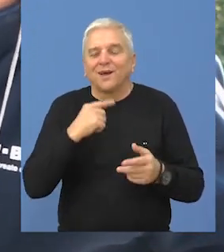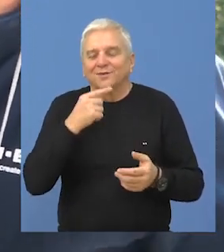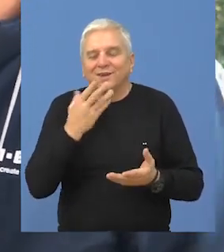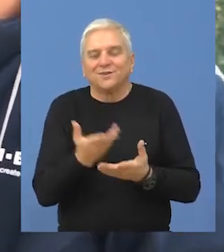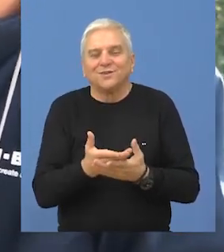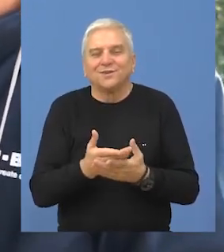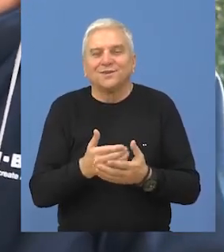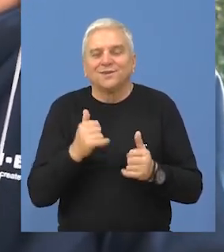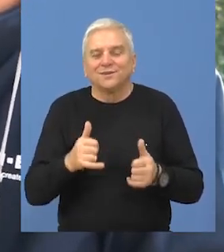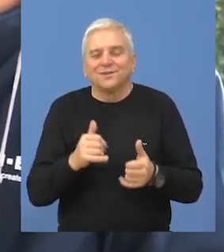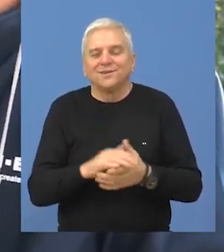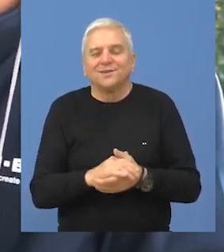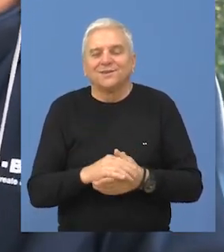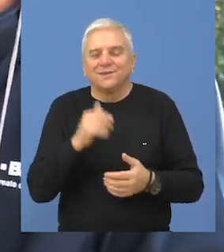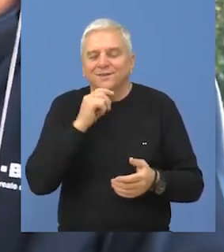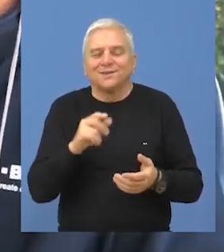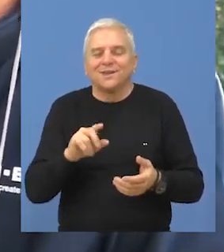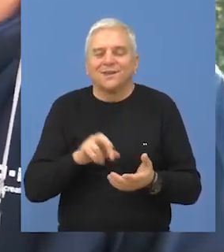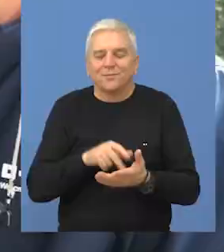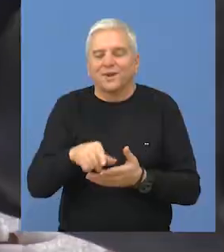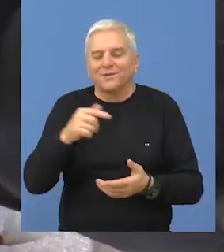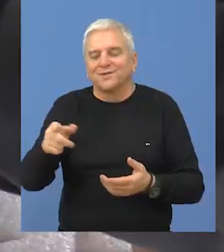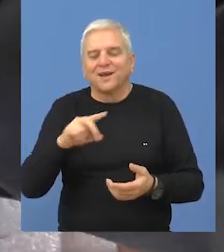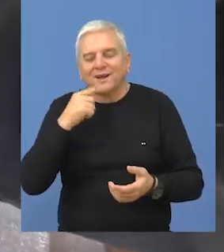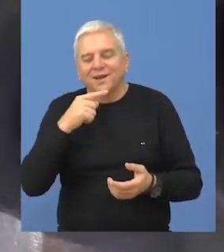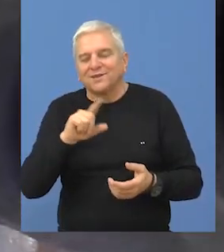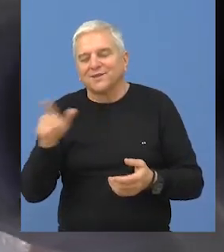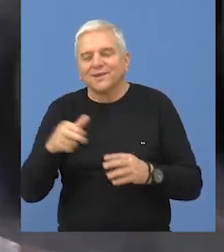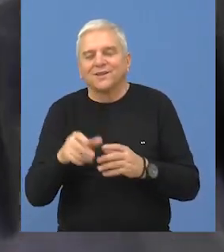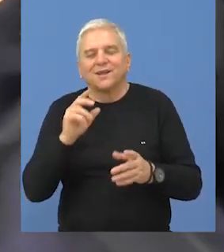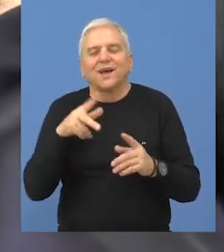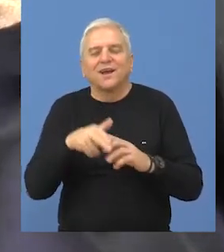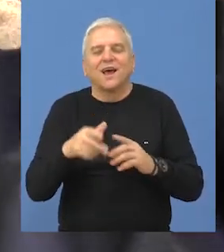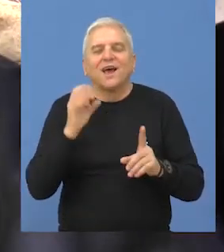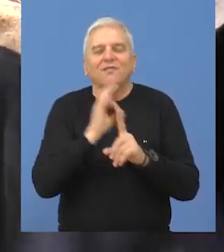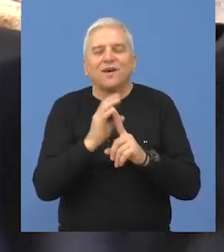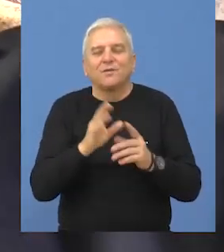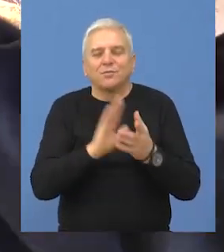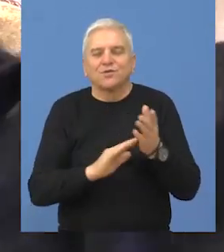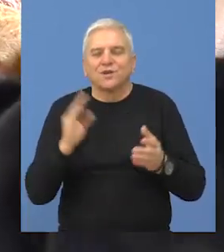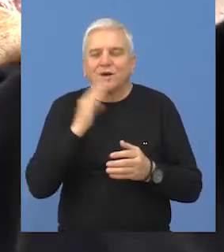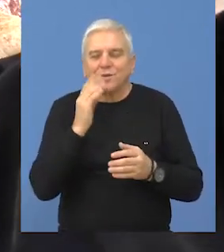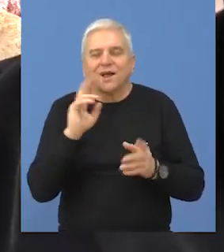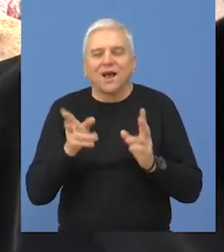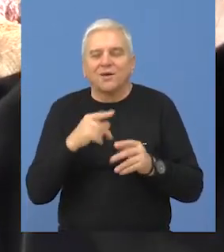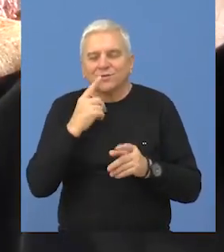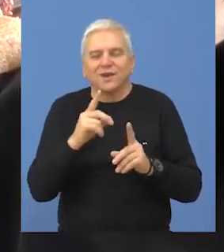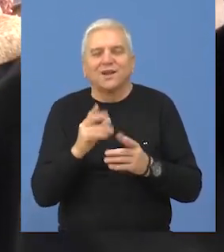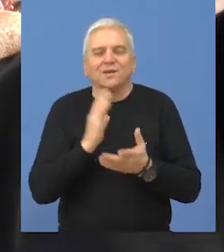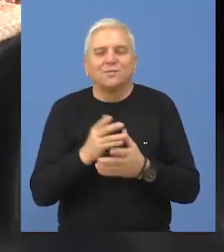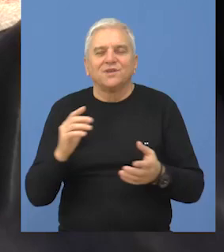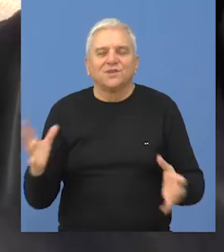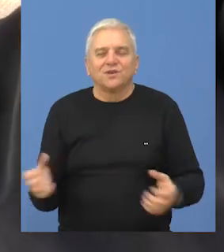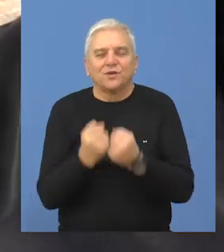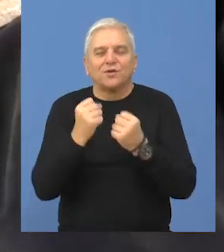kako se kaže, sad sa reči na jela. Krajem februara, odnosno početkom marta, kao što smo već napomenuli,